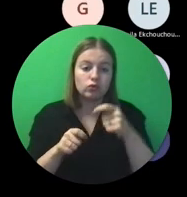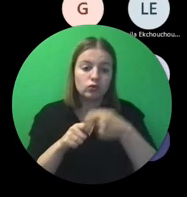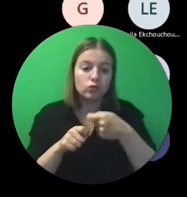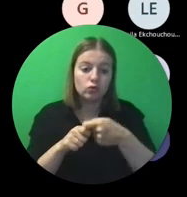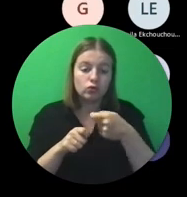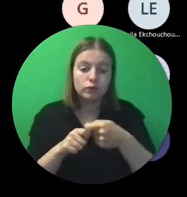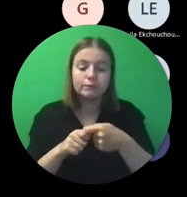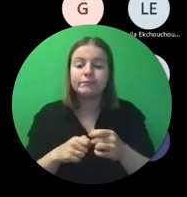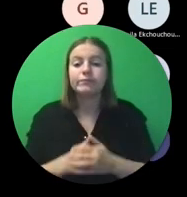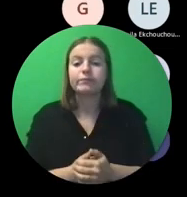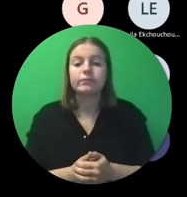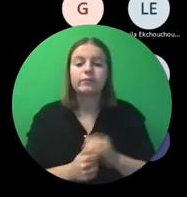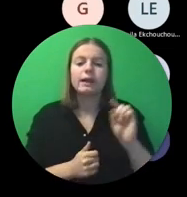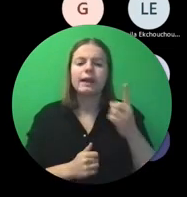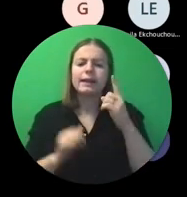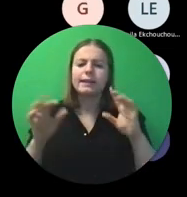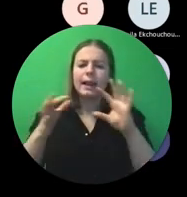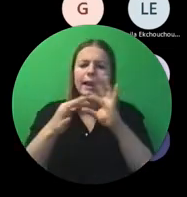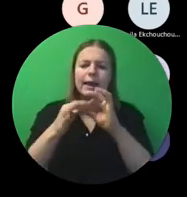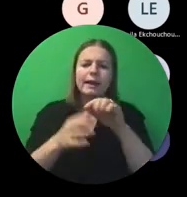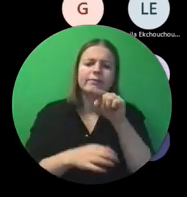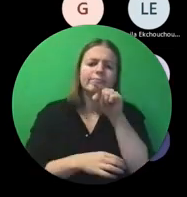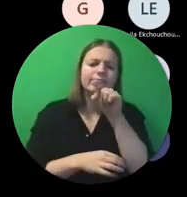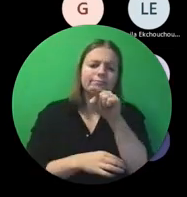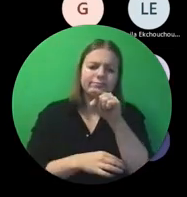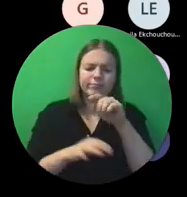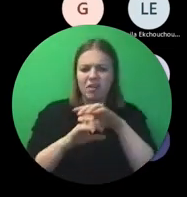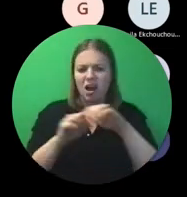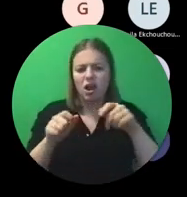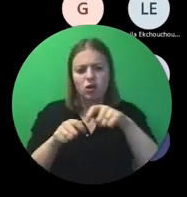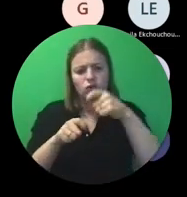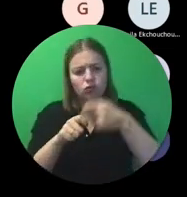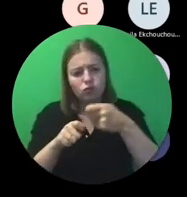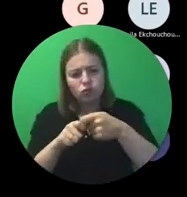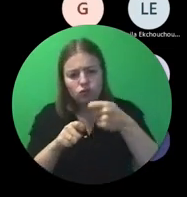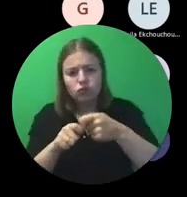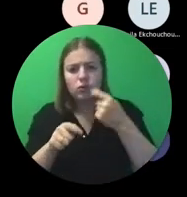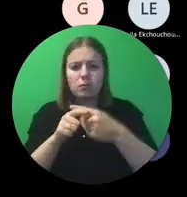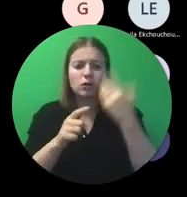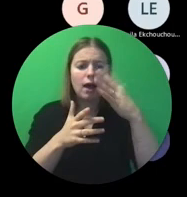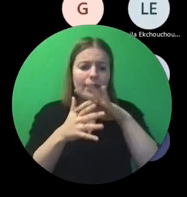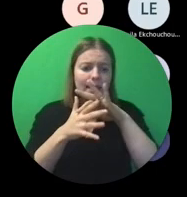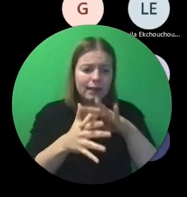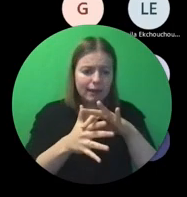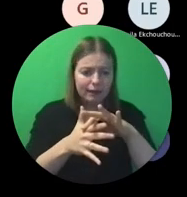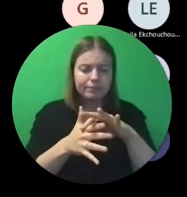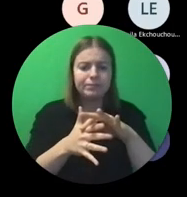De eerste link is de link naar alle tools en ook de handleidingen daarvoor.